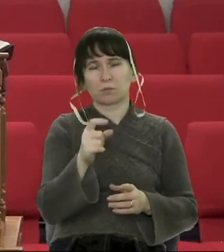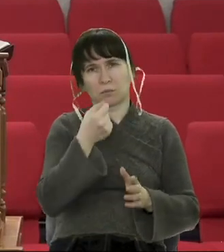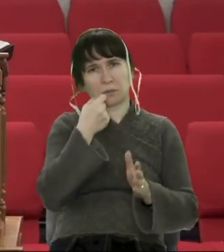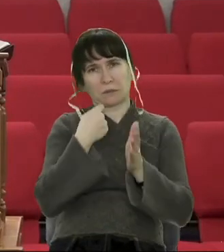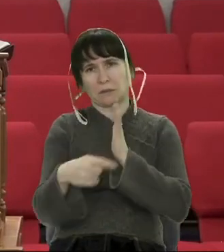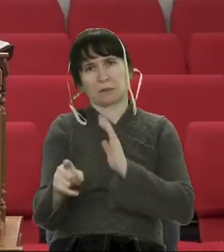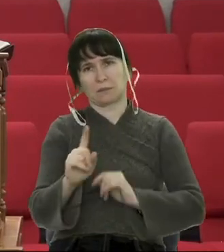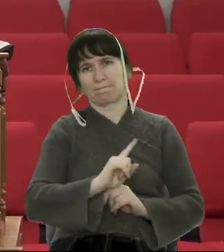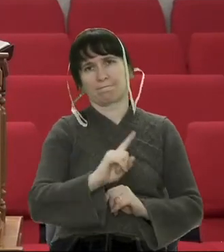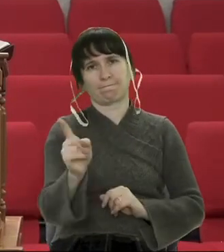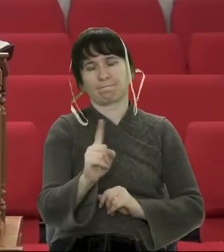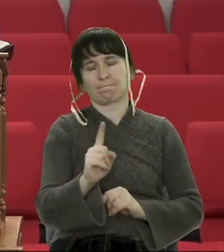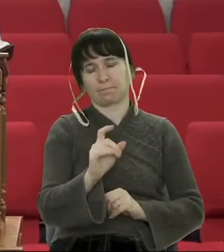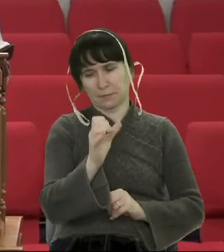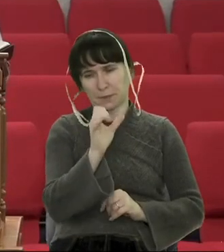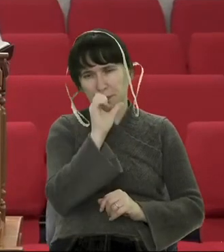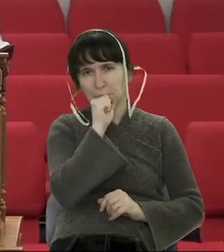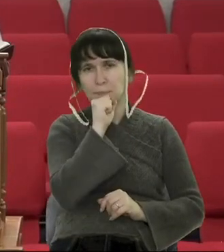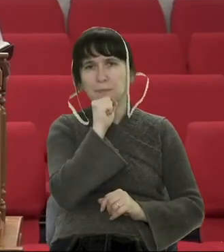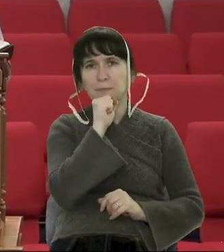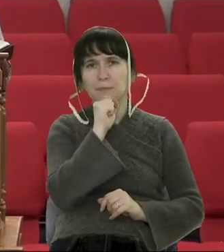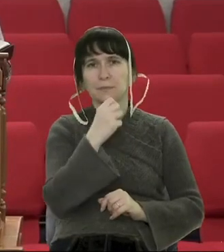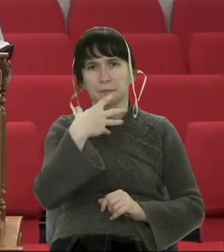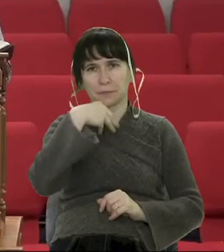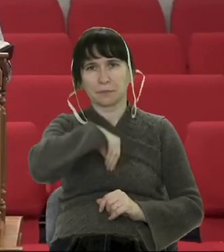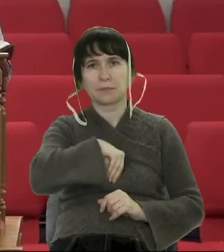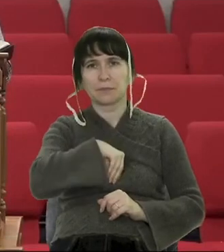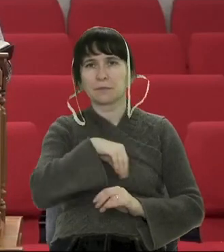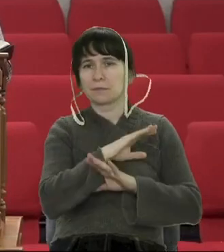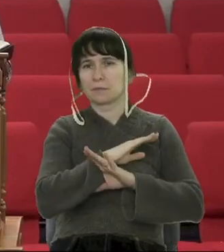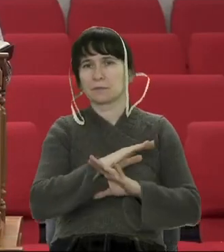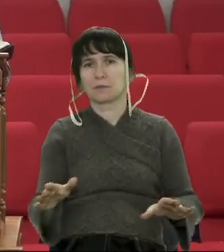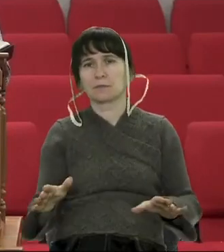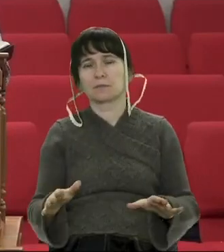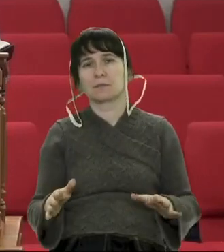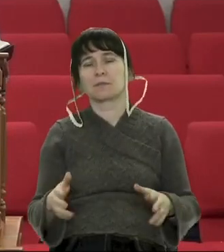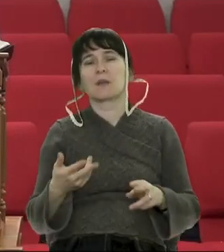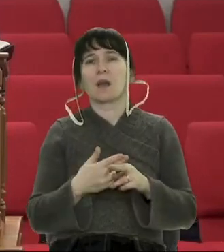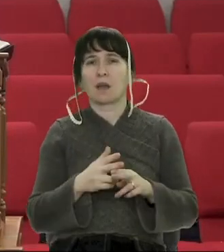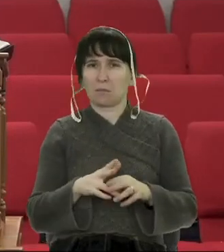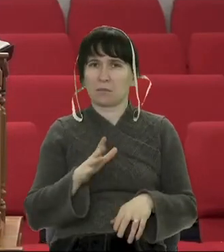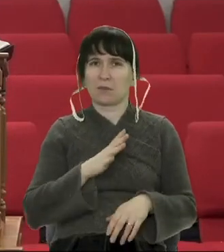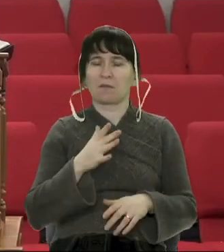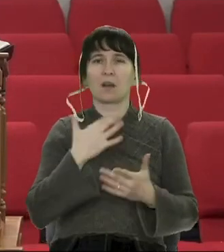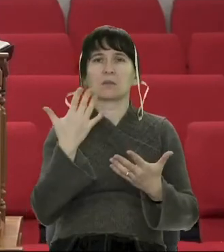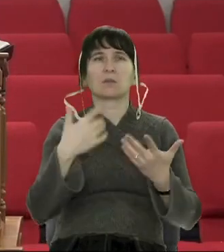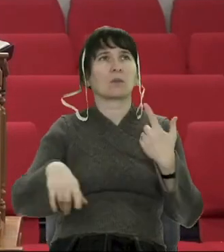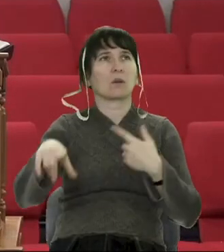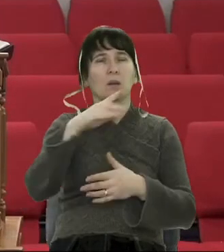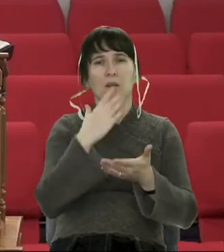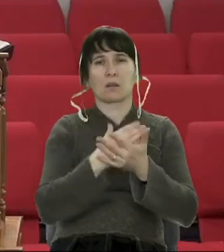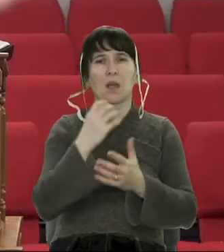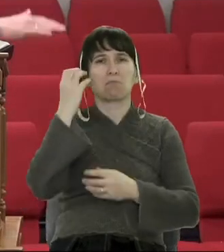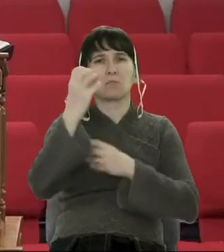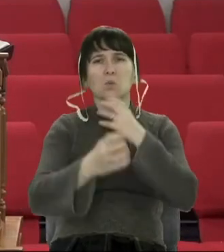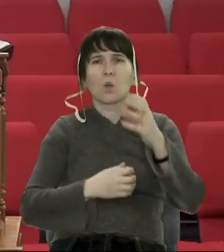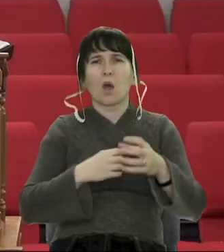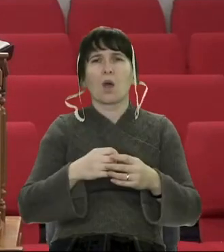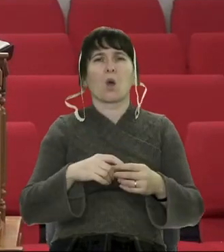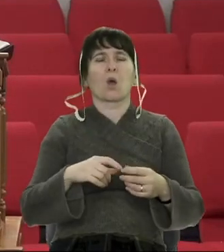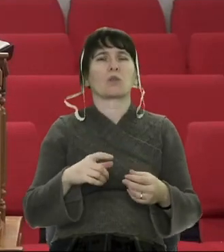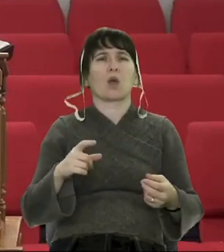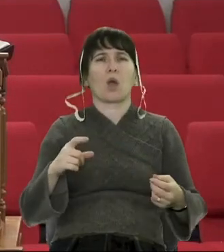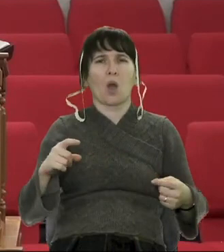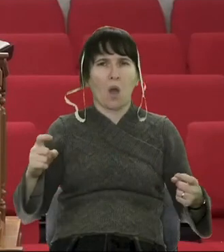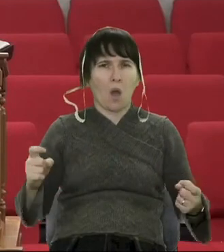Іуда видав цю тайну. І ми знаємо, до чого це призвело. А скільки, знаєте, міжнародних конфліктів ми можемо чути. Компроматів